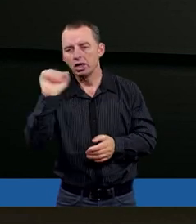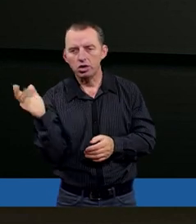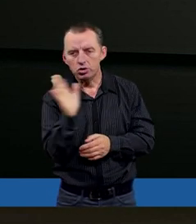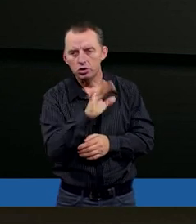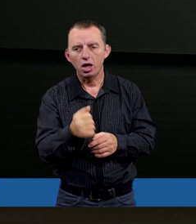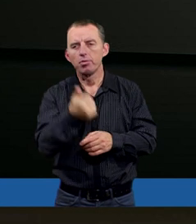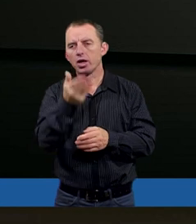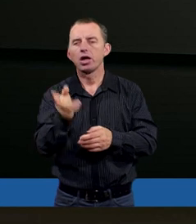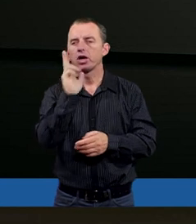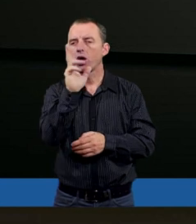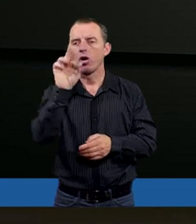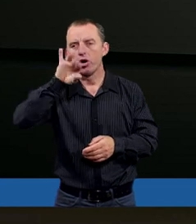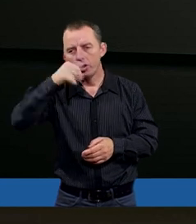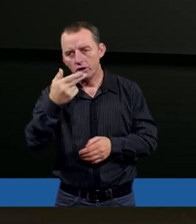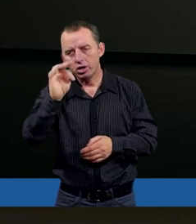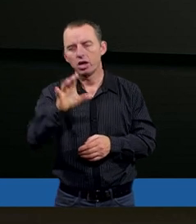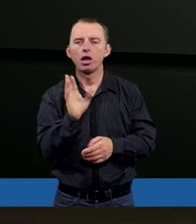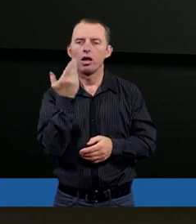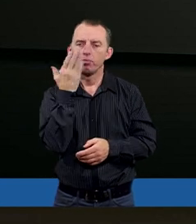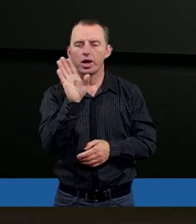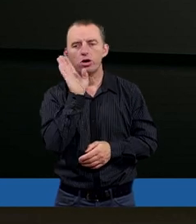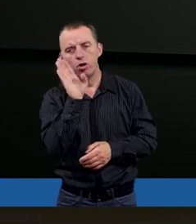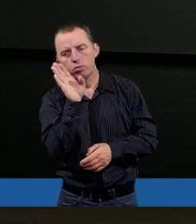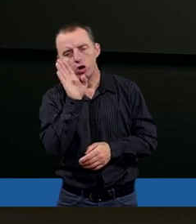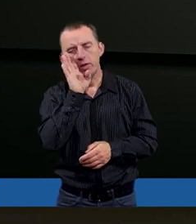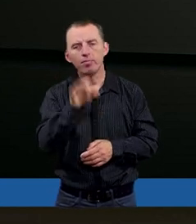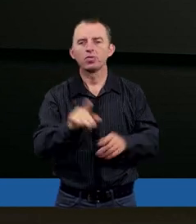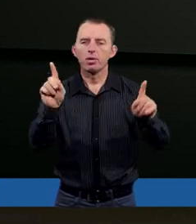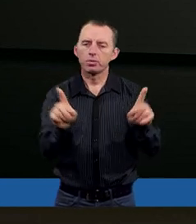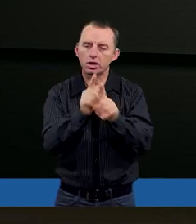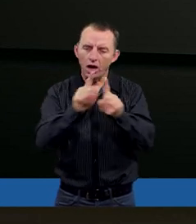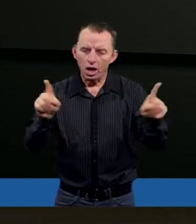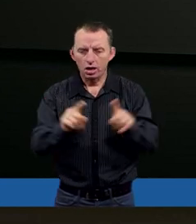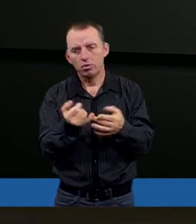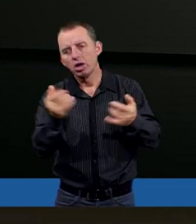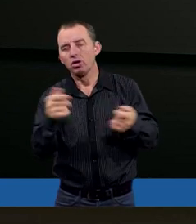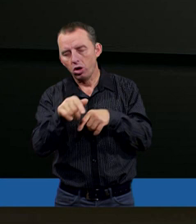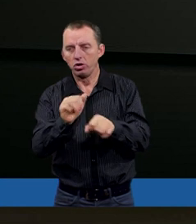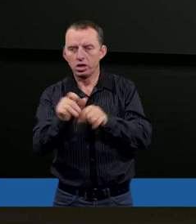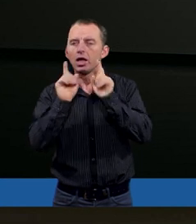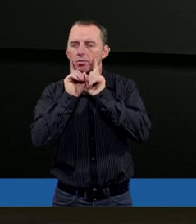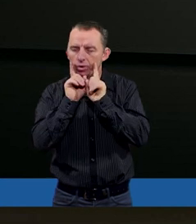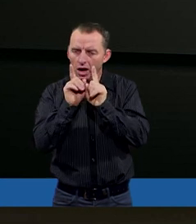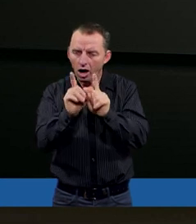pierwszym liście do Koryntian. Bardzo podobne, prawda? W psalmach, po wielokroć. To jest prawda. Tu się on nie